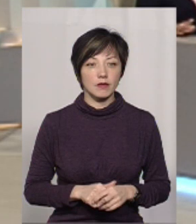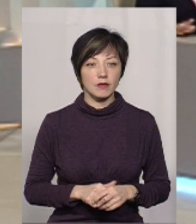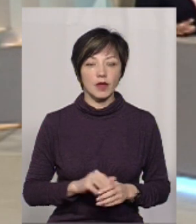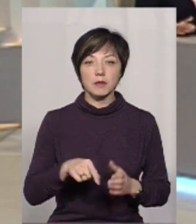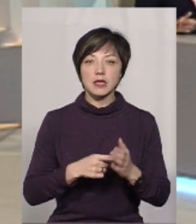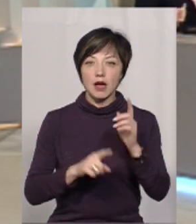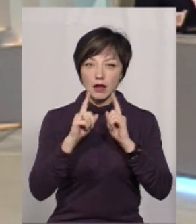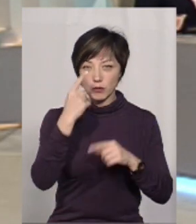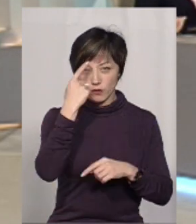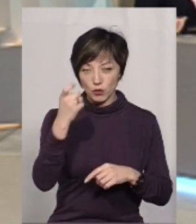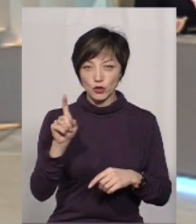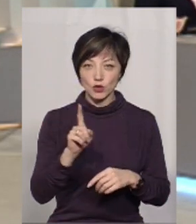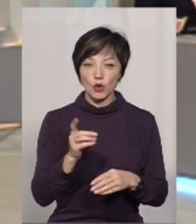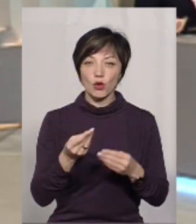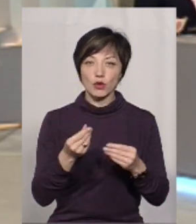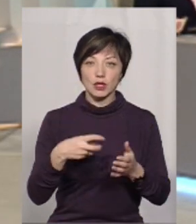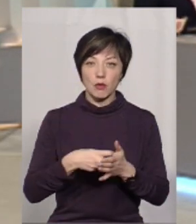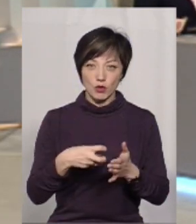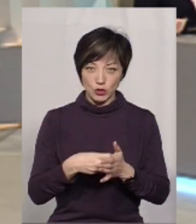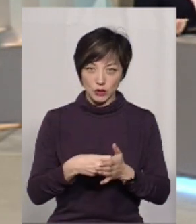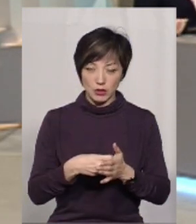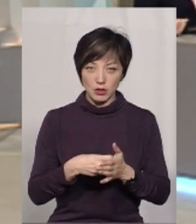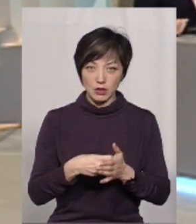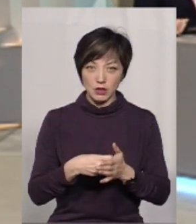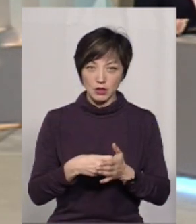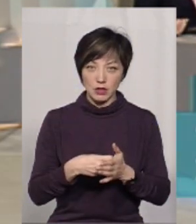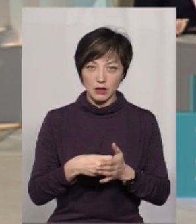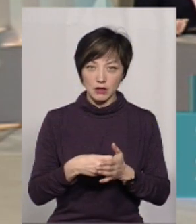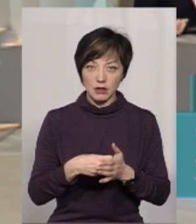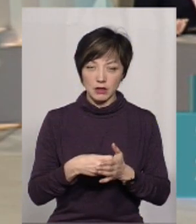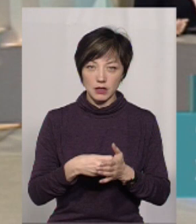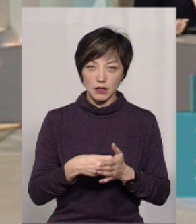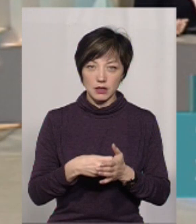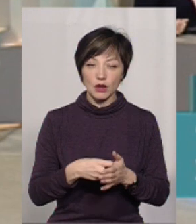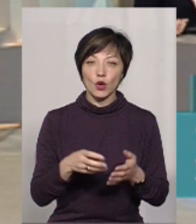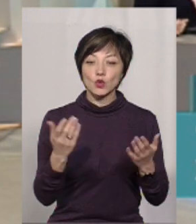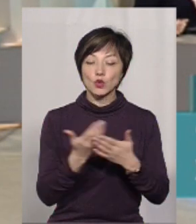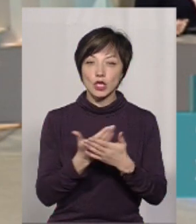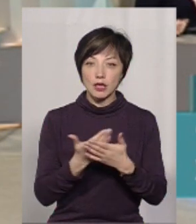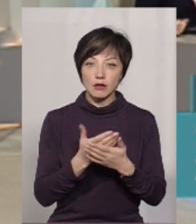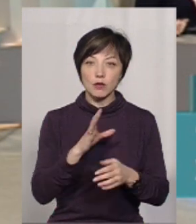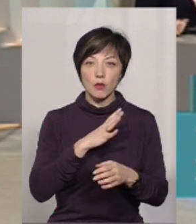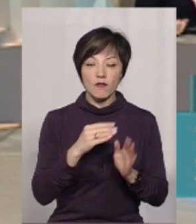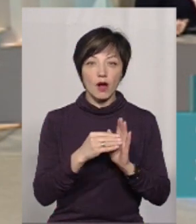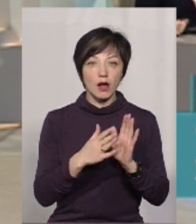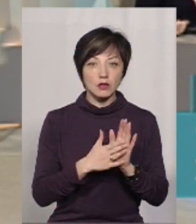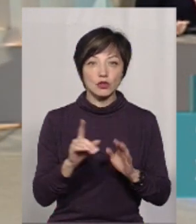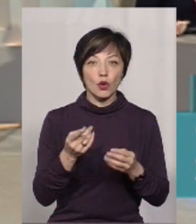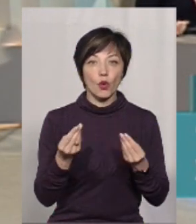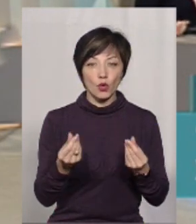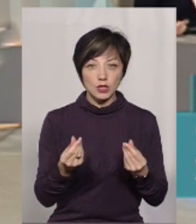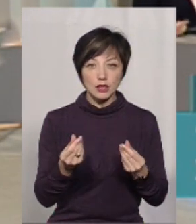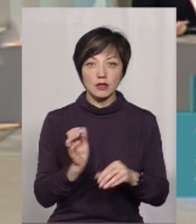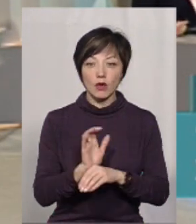Міська рада повідомила, що надходять на пошту. У сюжеті було вказано, що